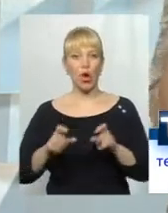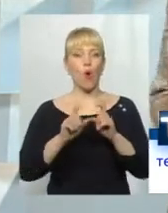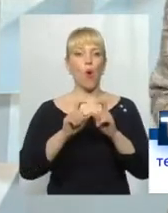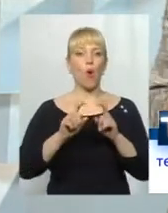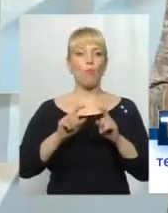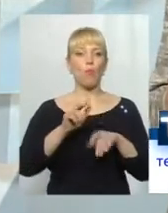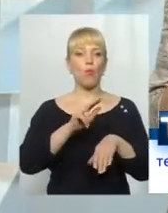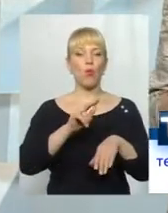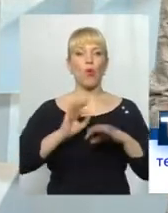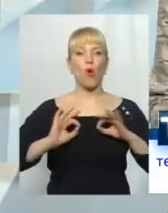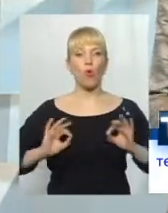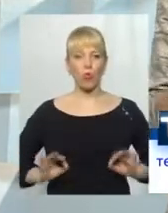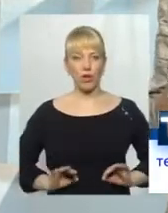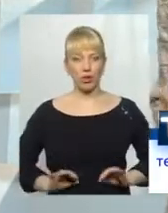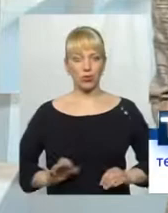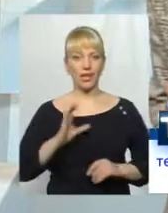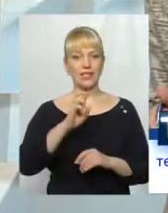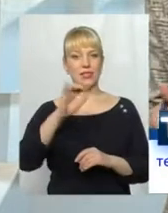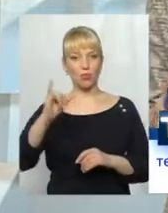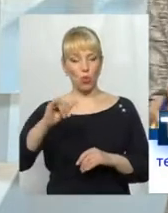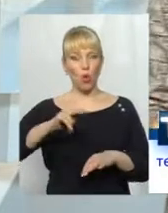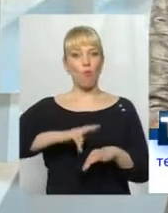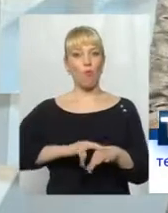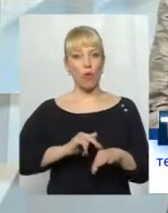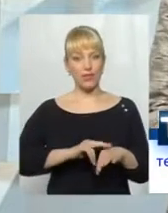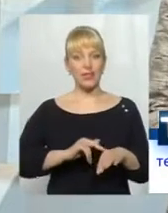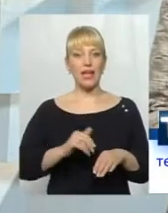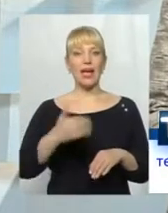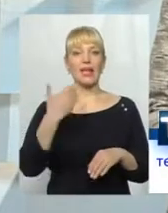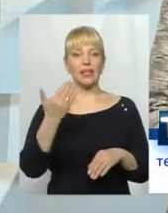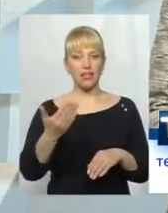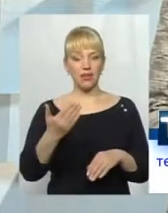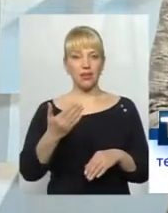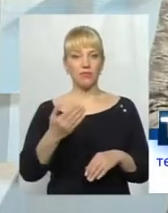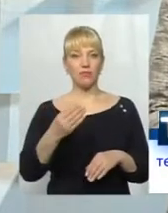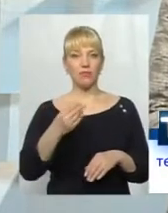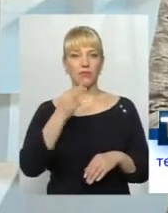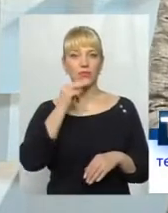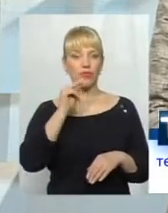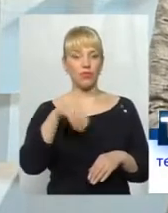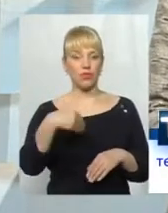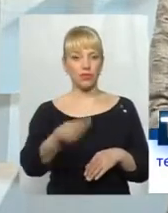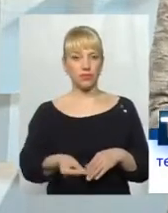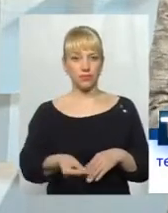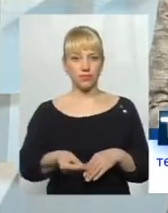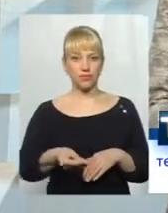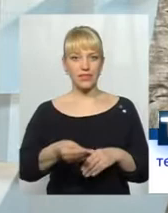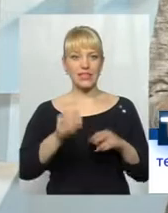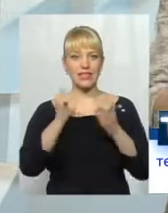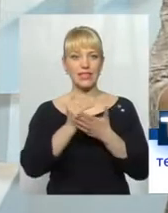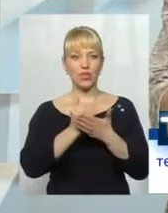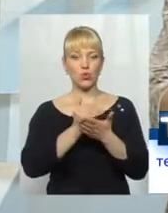прокуратури, Служби безпеки та поліції, їм інкримінують статтю